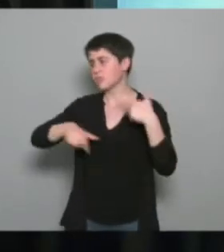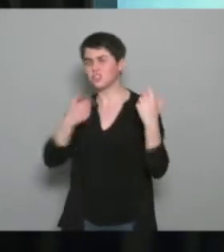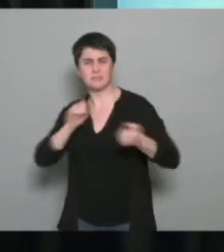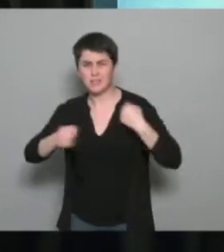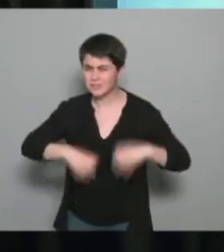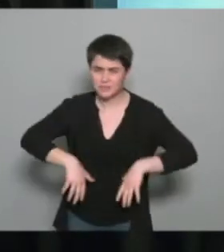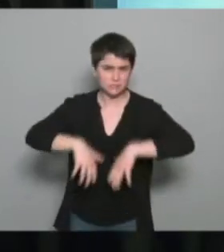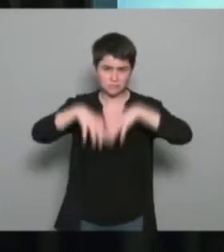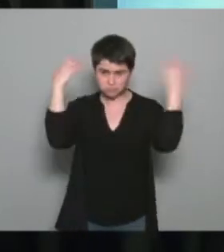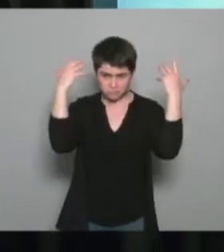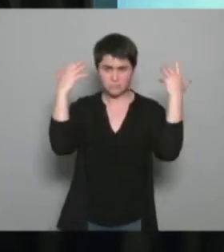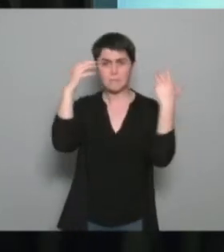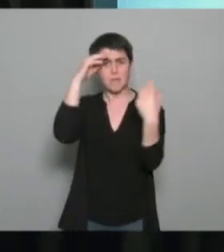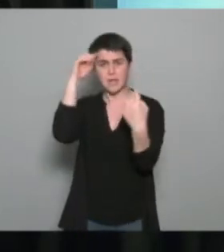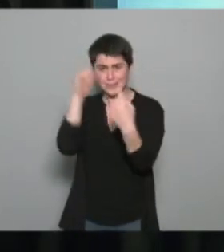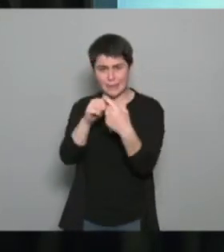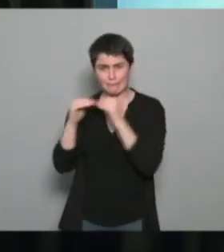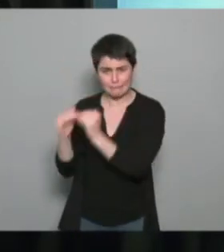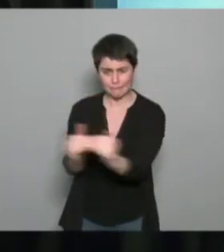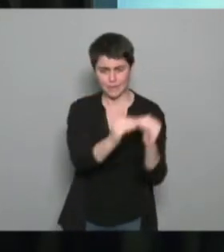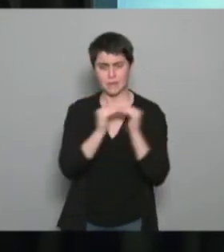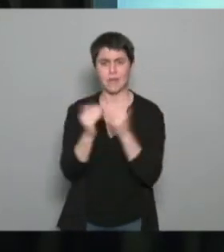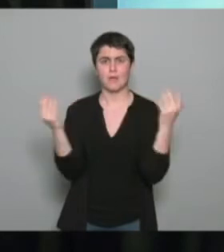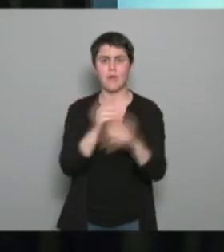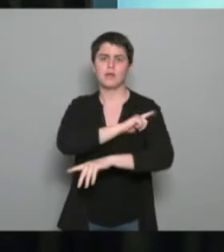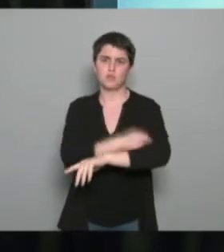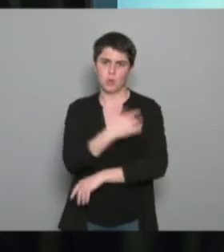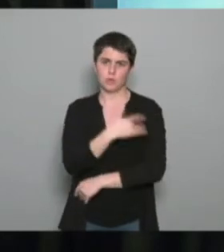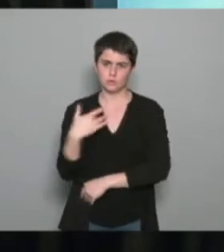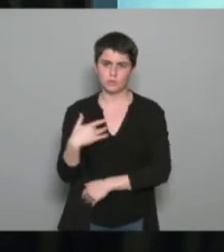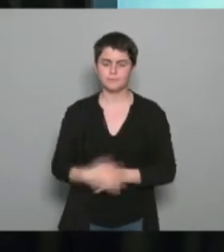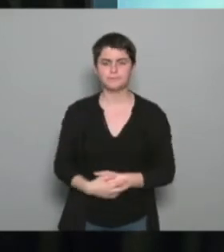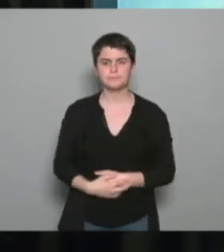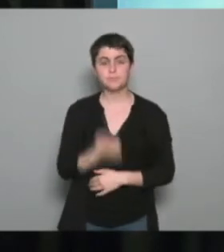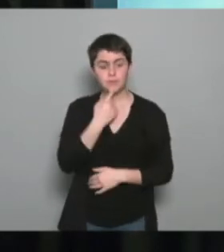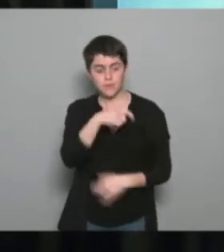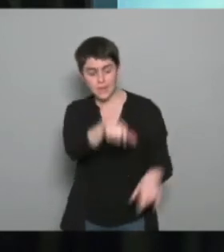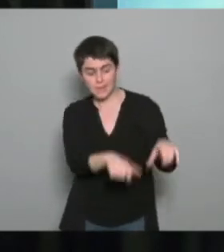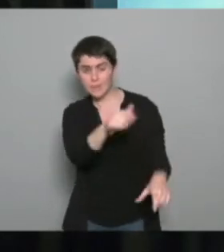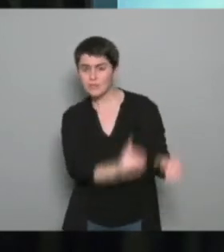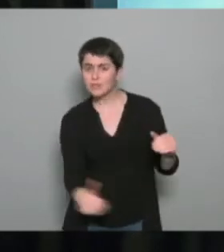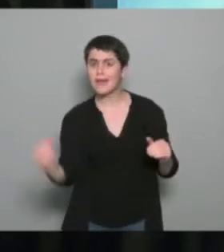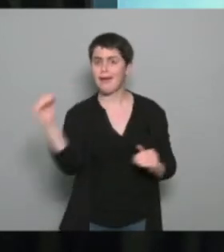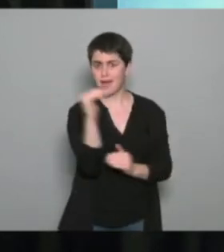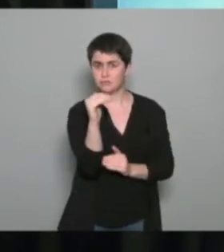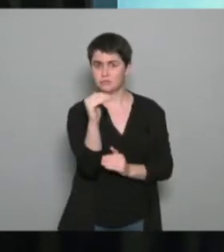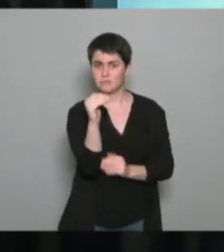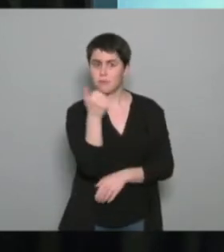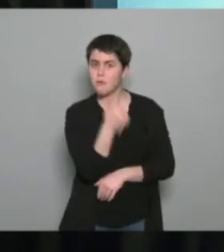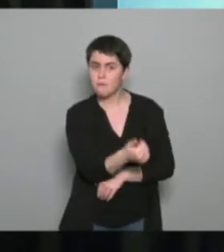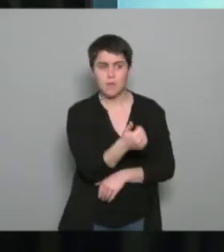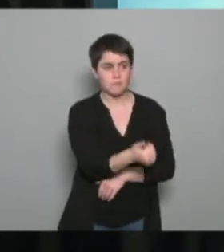liée au sport santé pour permettre à des personnes adultes qui ne pratiquent pas d'activité physique